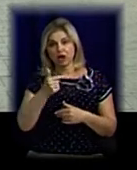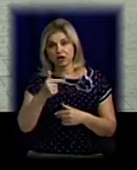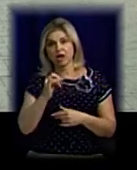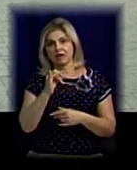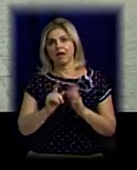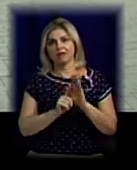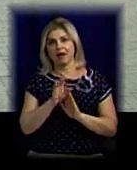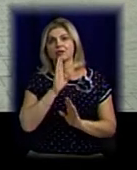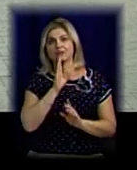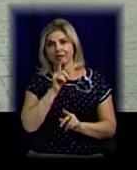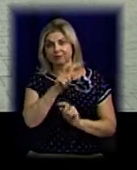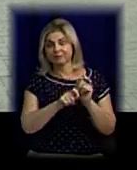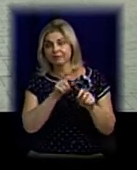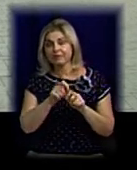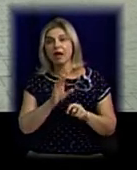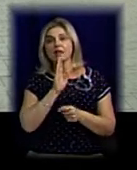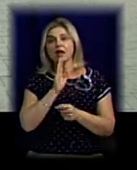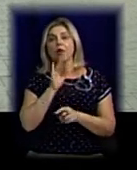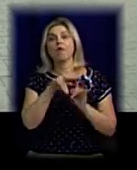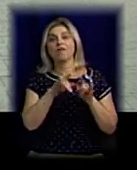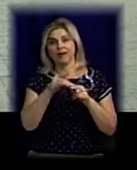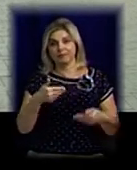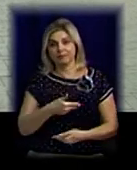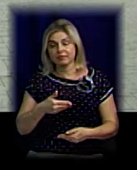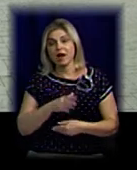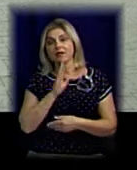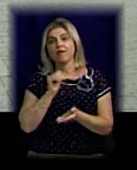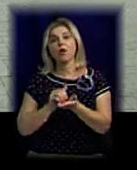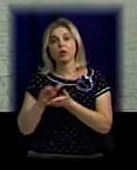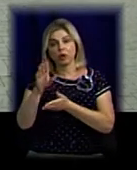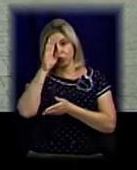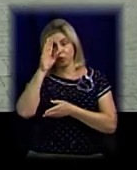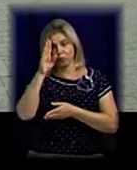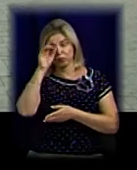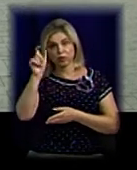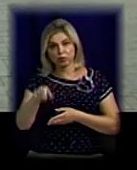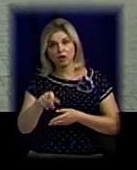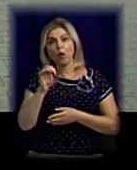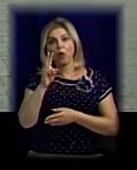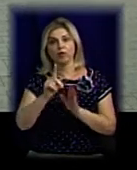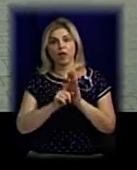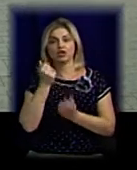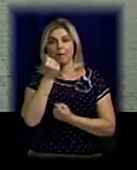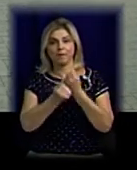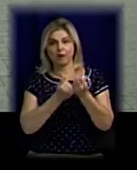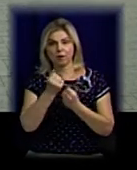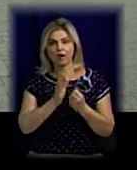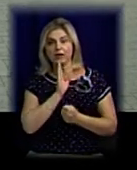до жінки. Після того, як жінка відмовила чоловікові, він почав її лупцювати